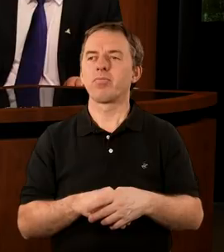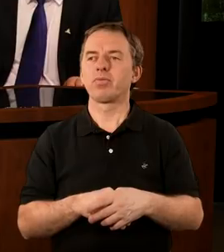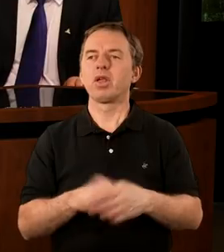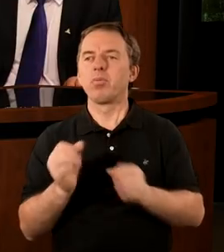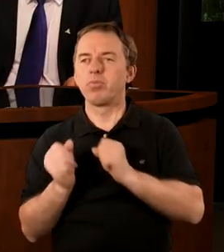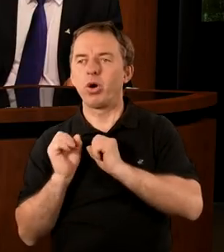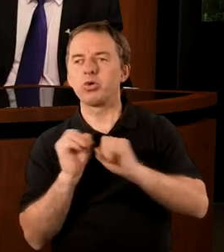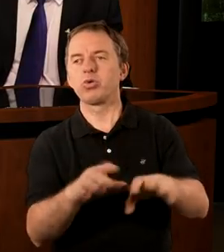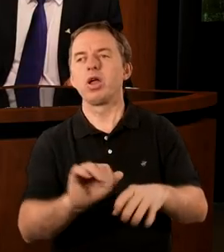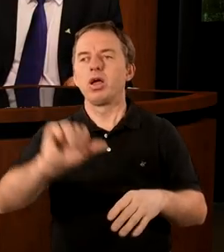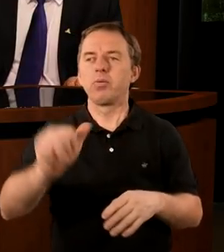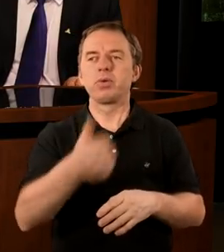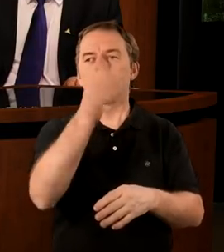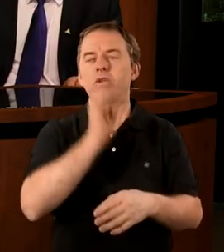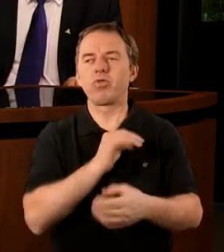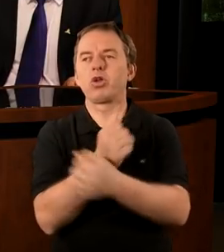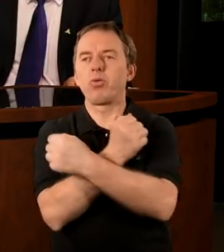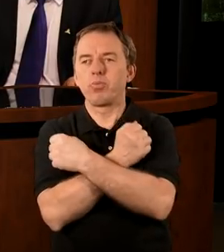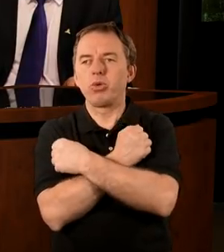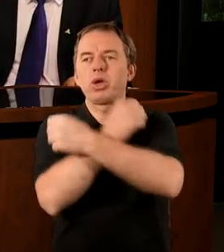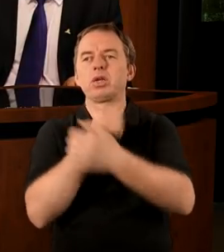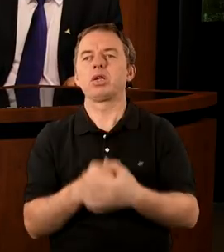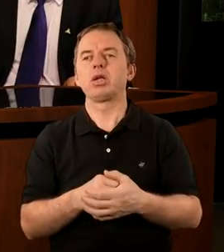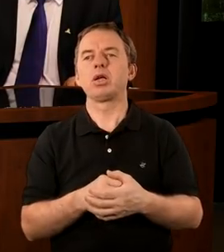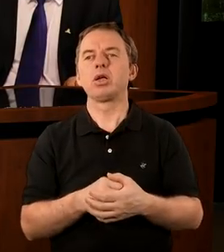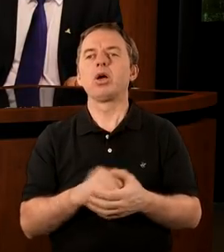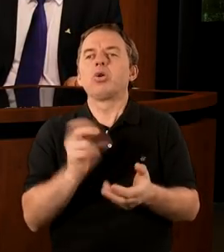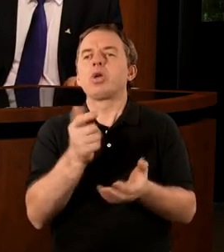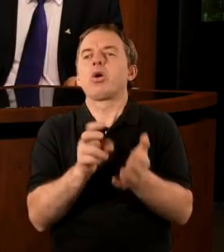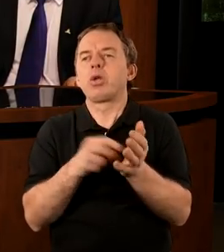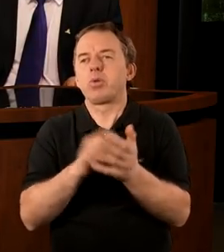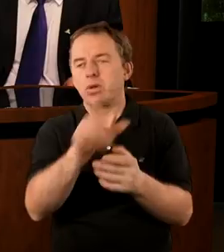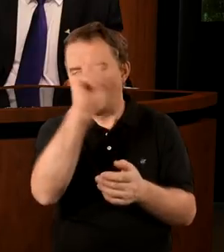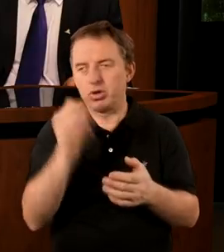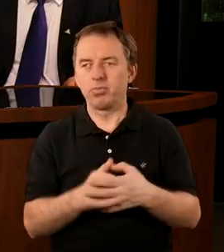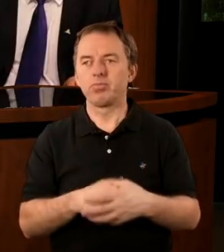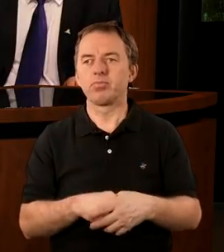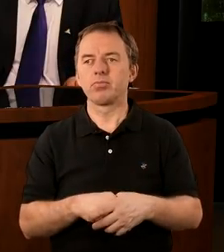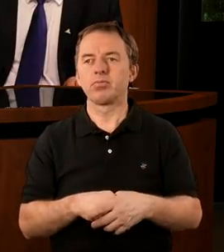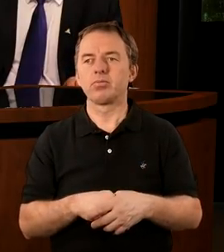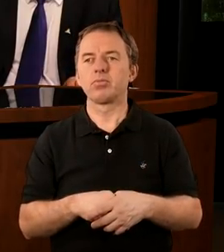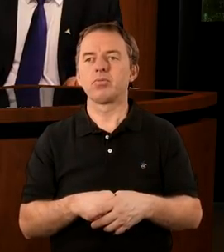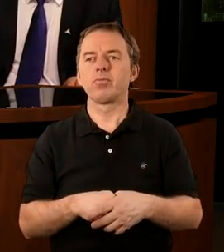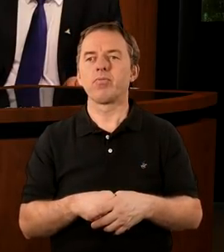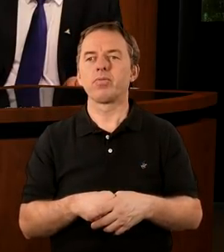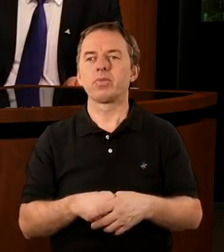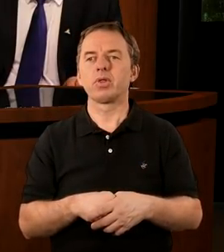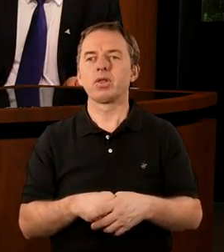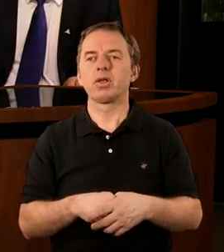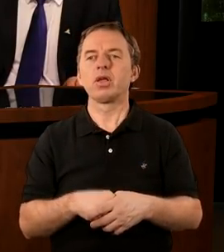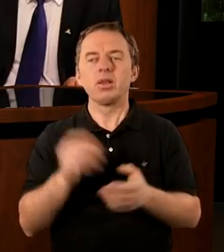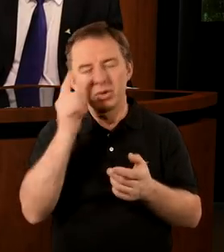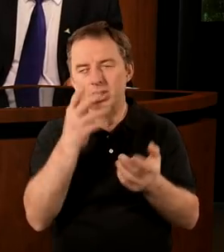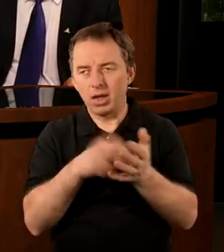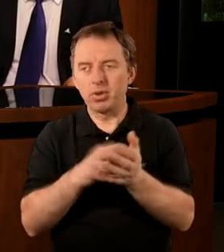Że porzuciłeś pierwszą twoją miłość. Czyli czego zabrakło tym ludziom? Jak słyszycie,